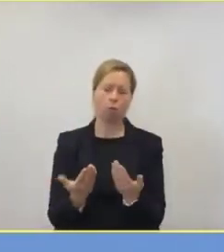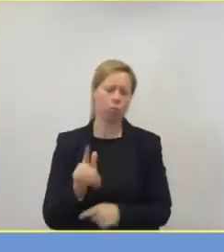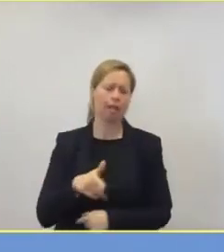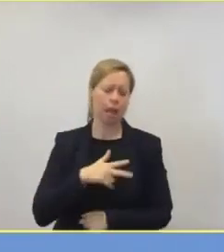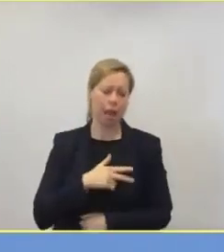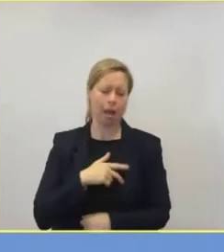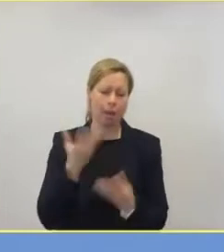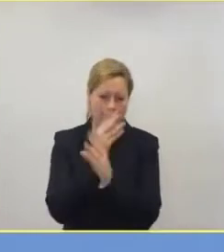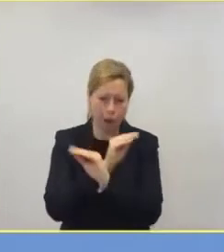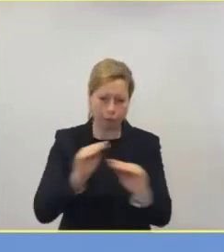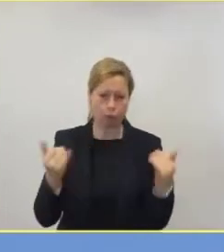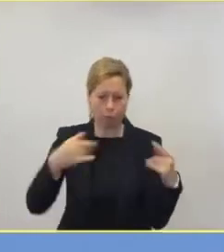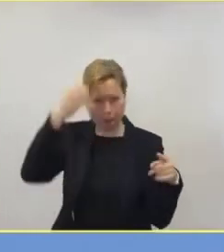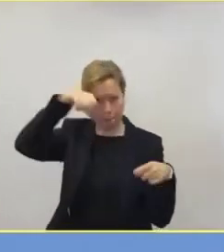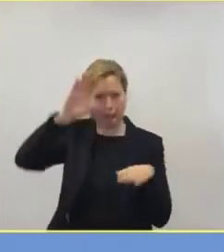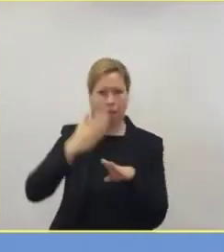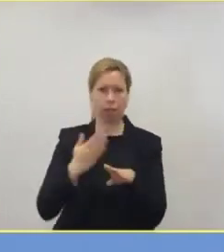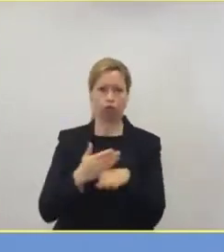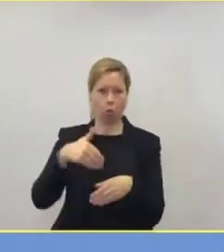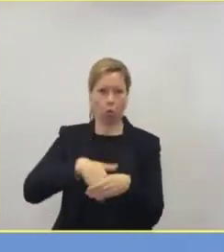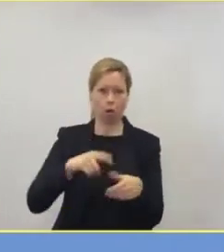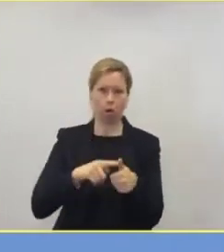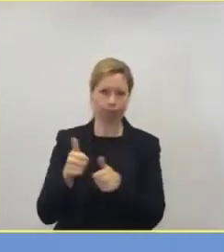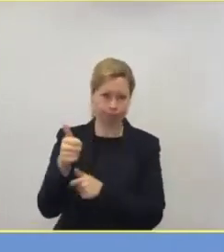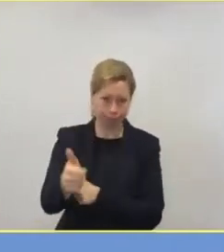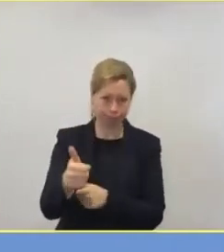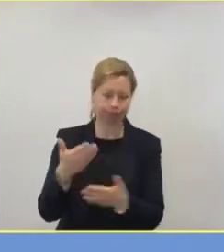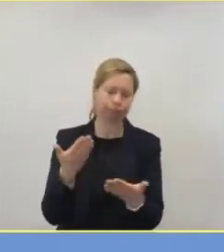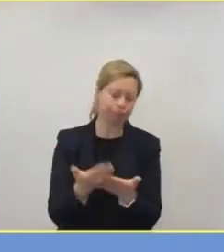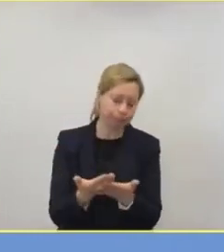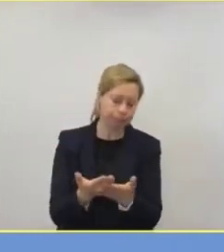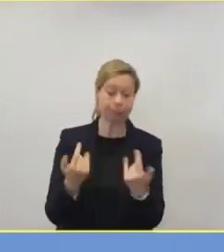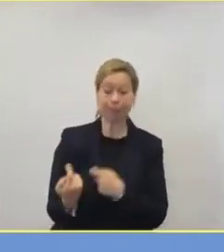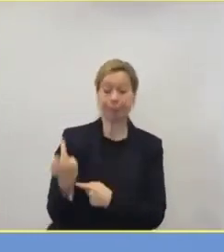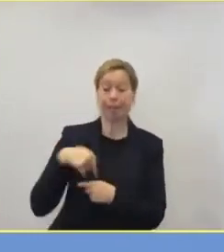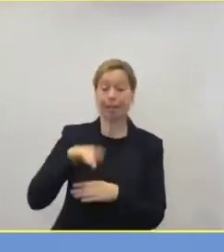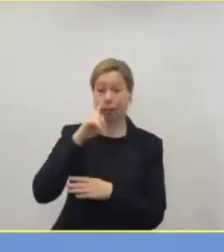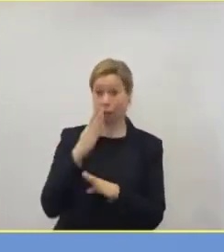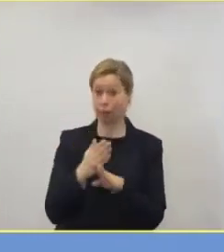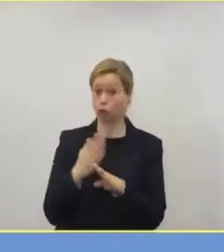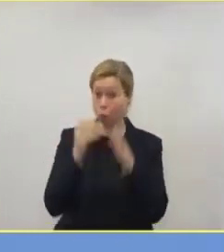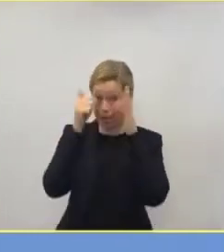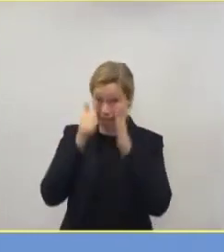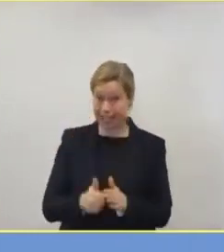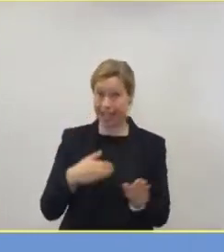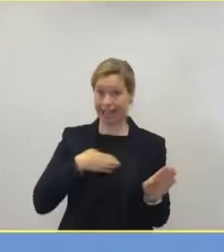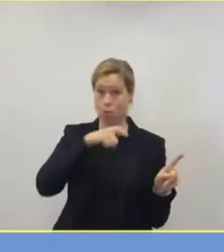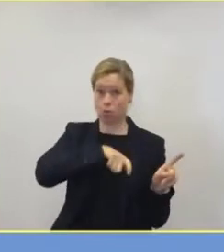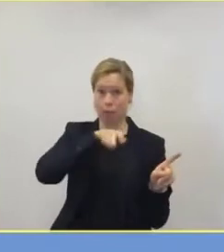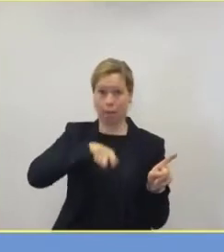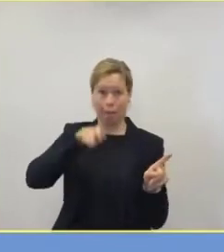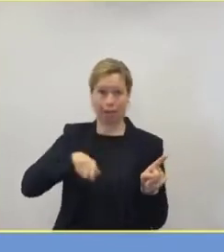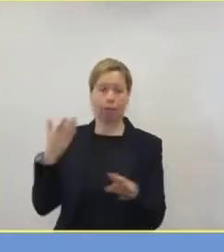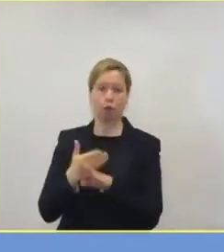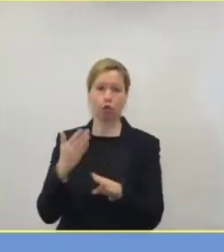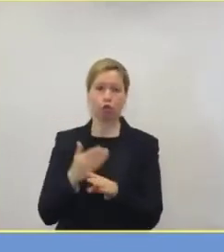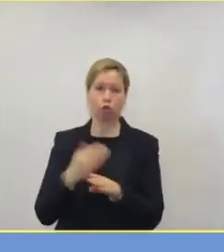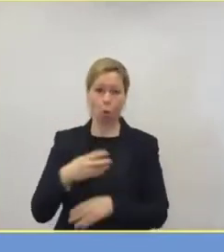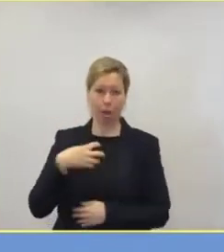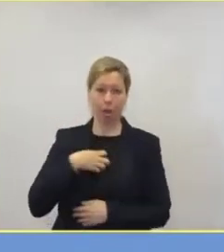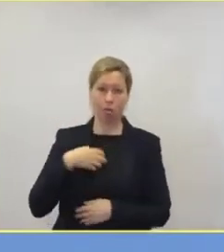Gestern waren in Berlin 600 Patienten an Covid erkrankt und stationär behandelt. Davon 440 auf